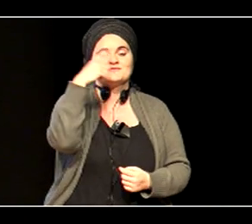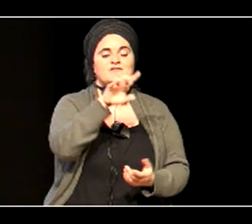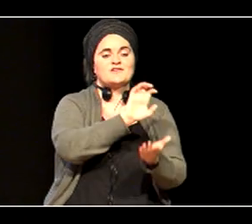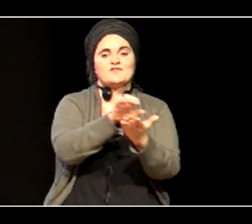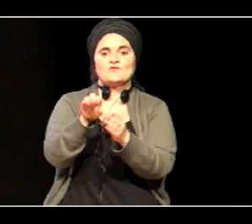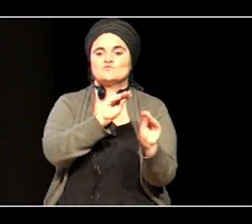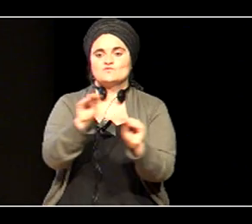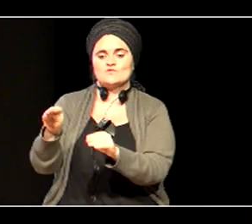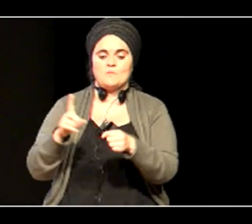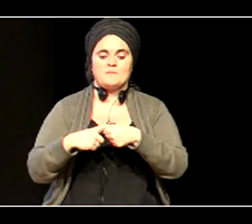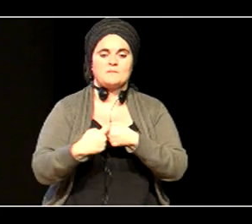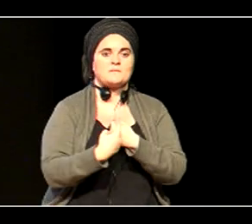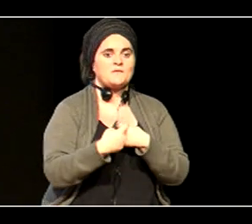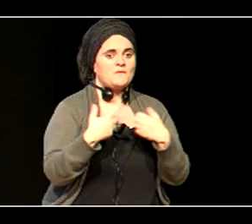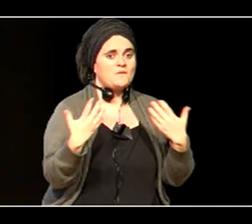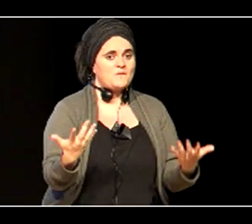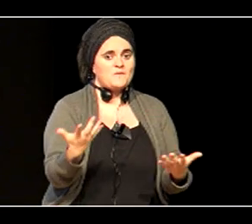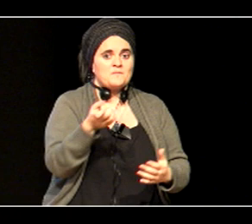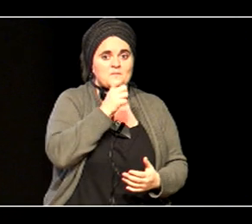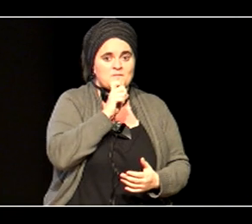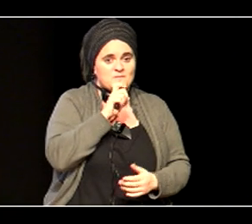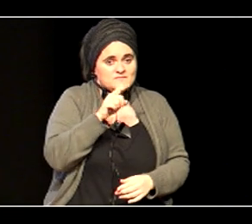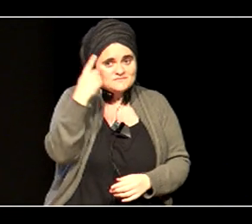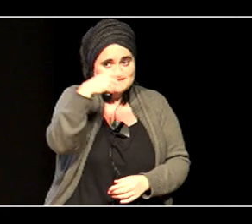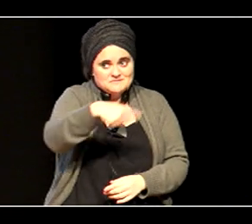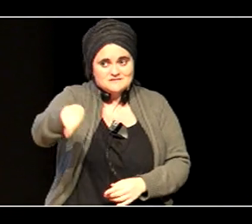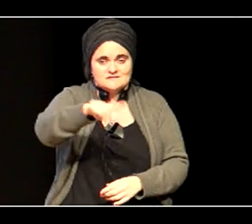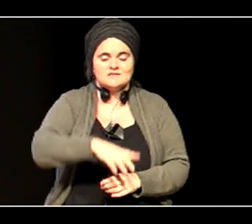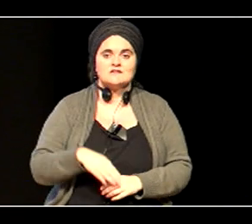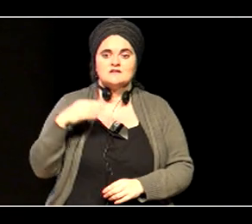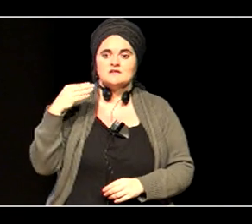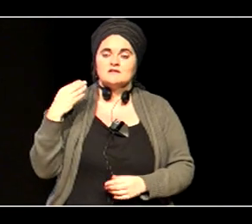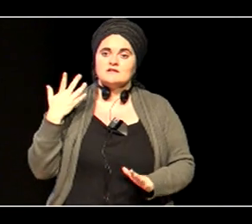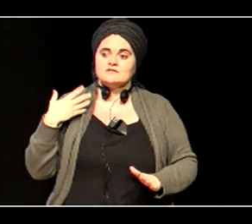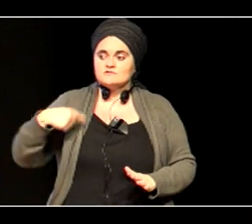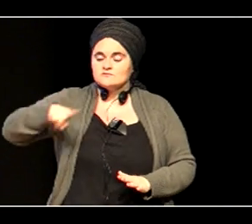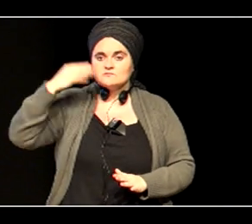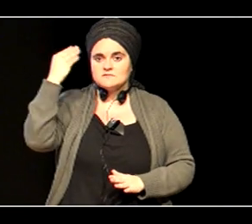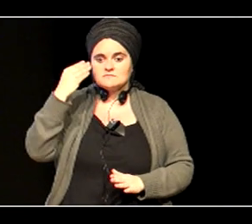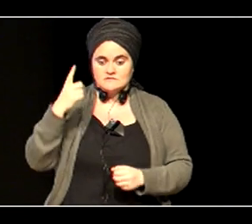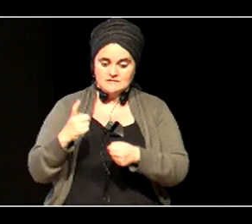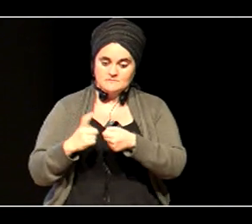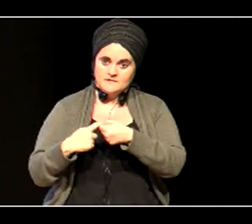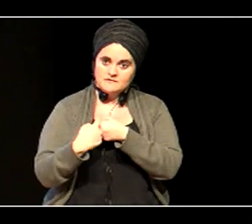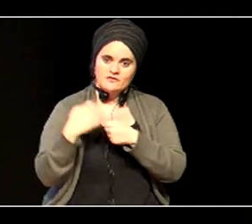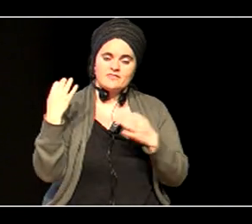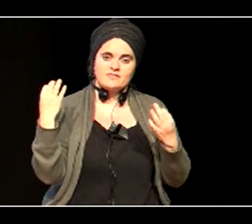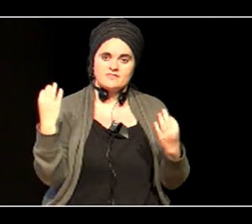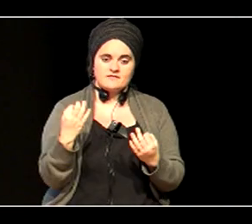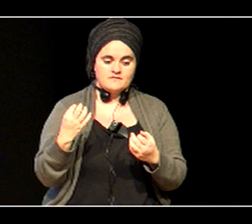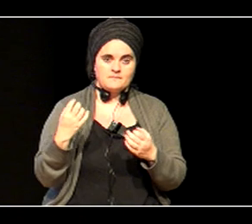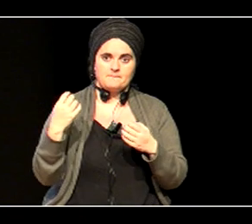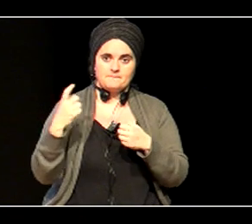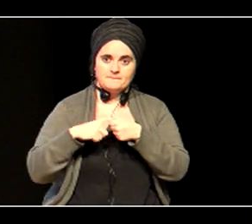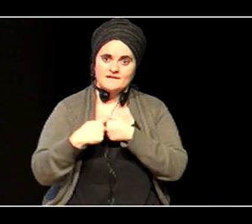partaidetza dauen, Gupenzaten dugu, partaidetza hori kalitatezko partaidetza izan behar dela, liston, igo behar dugu